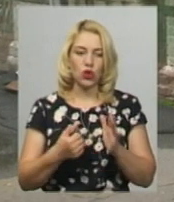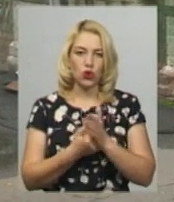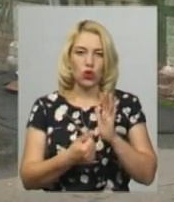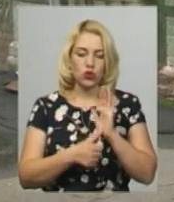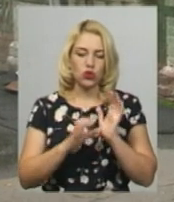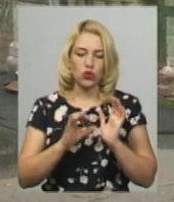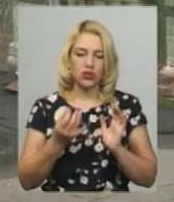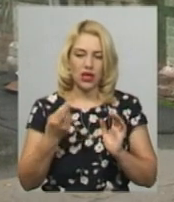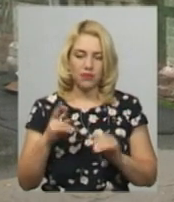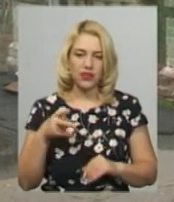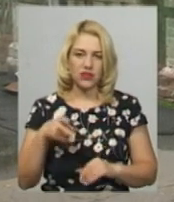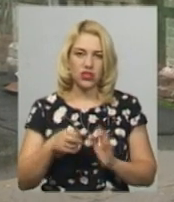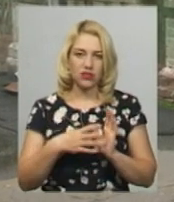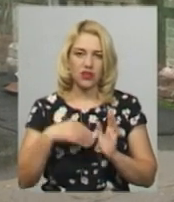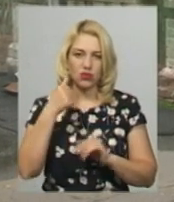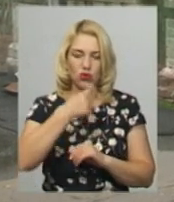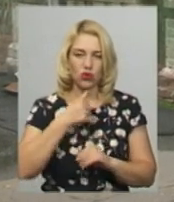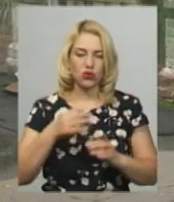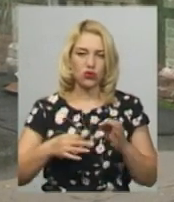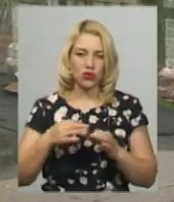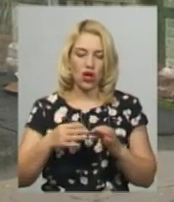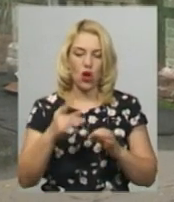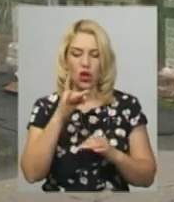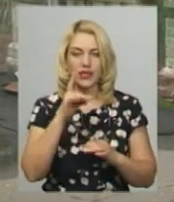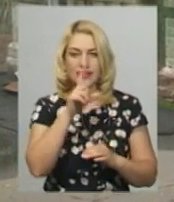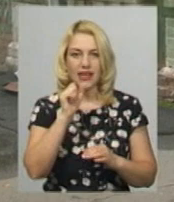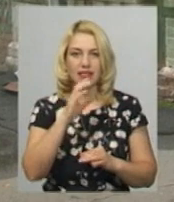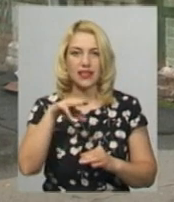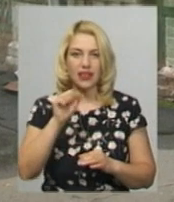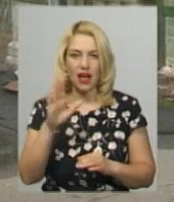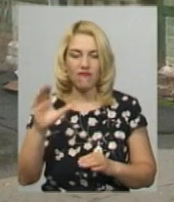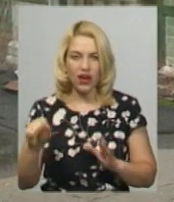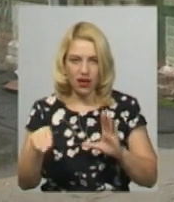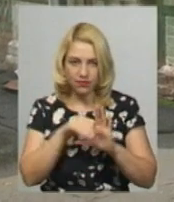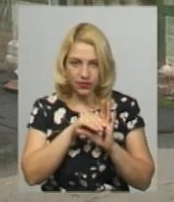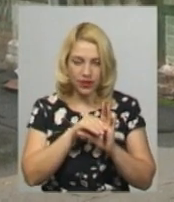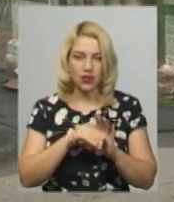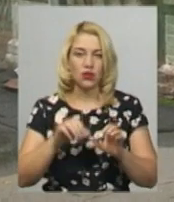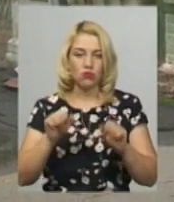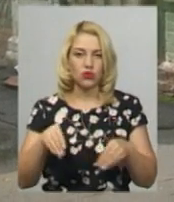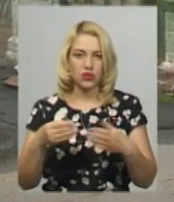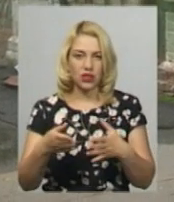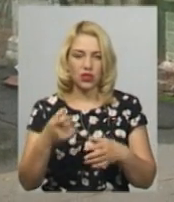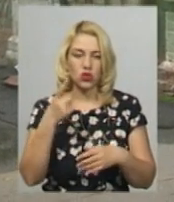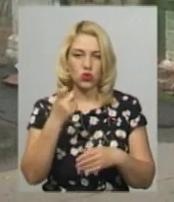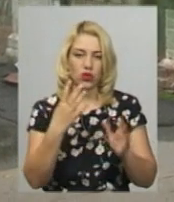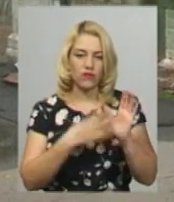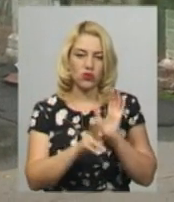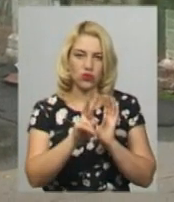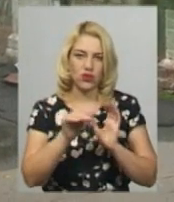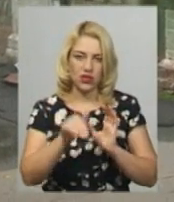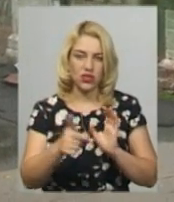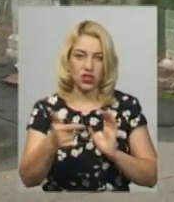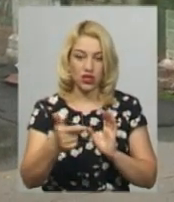року. Одночасно судом визначено розмір застави, яку може внести підозрювана в розмірі 192 тисячі 100